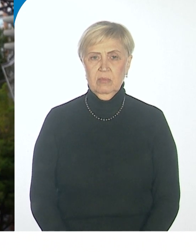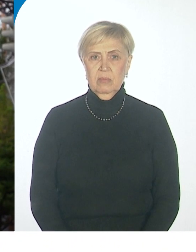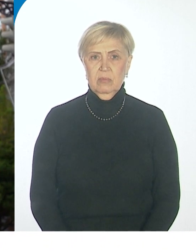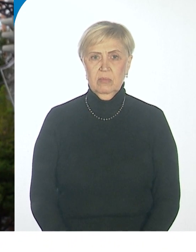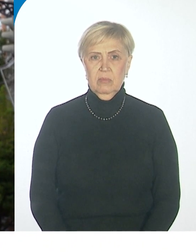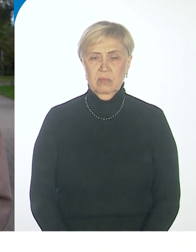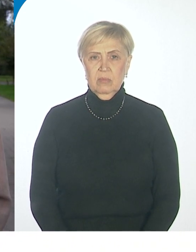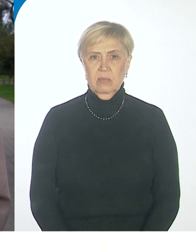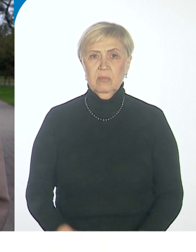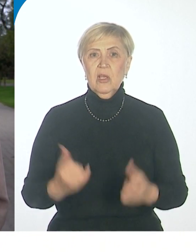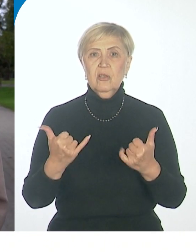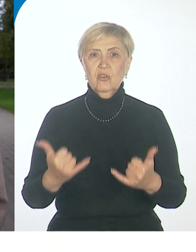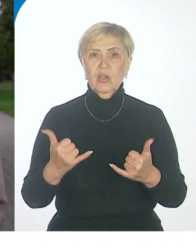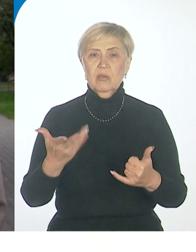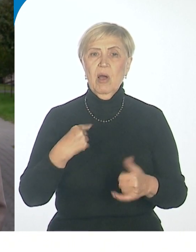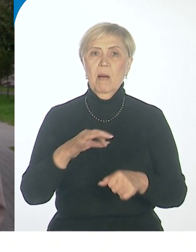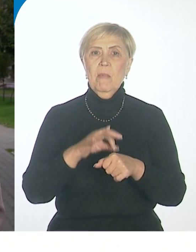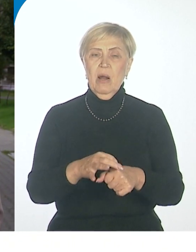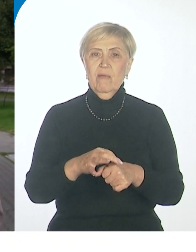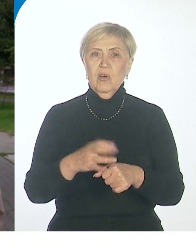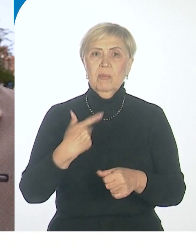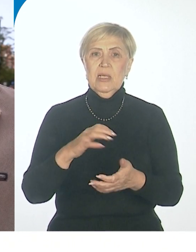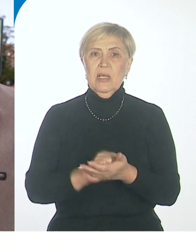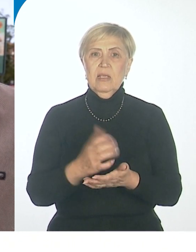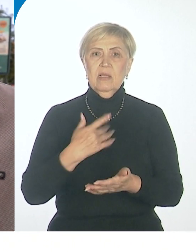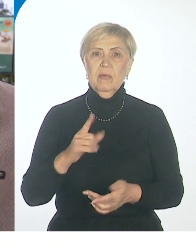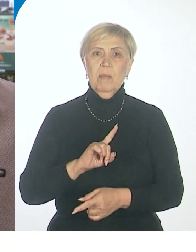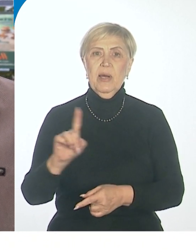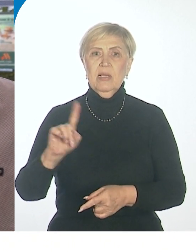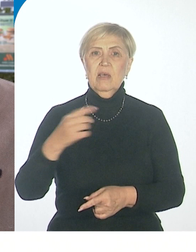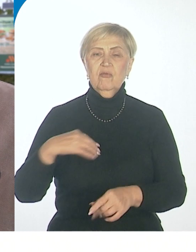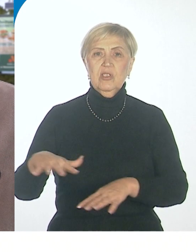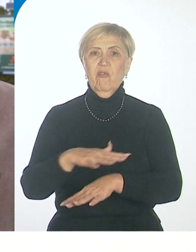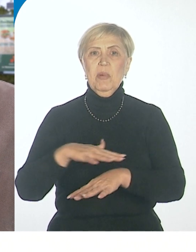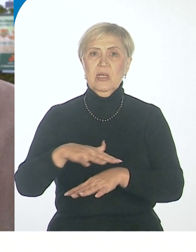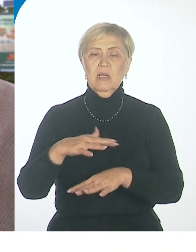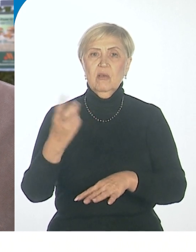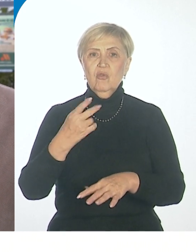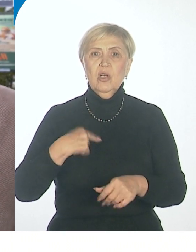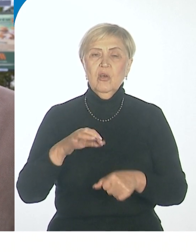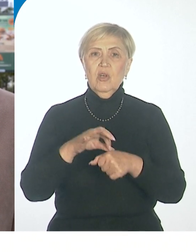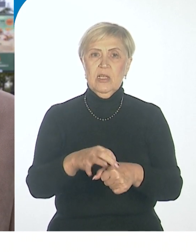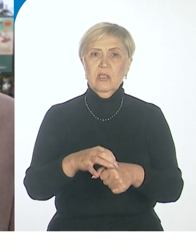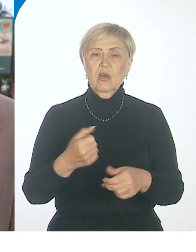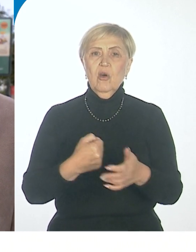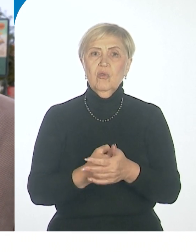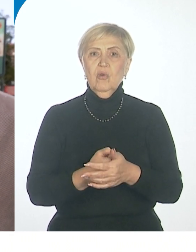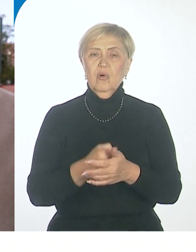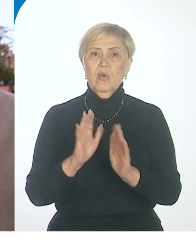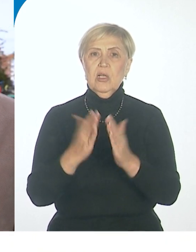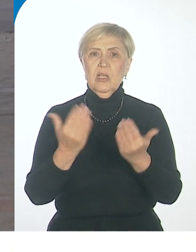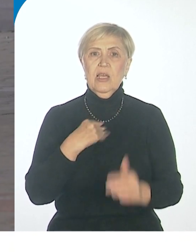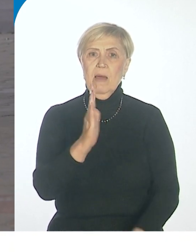Сейчас мы проводим занятия по ориентированию в пространстве. Маршрут на сегодня — это дойти до библиотеки для слепых и